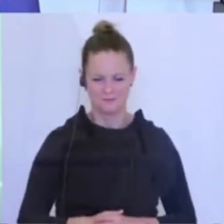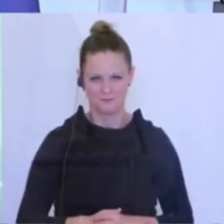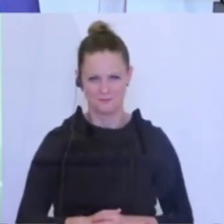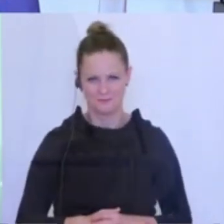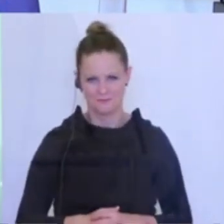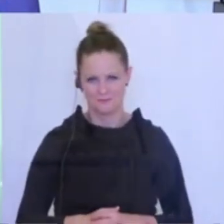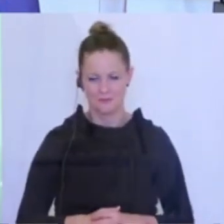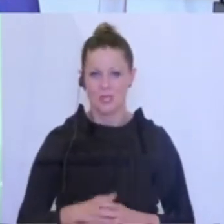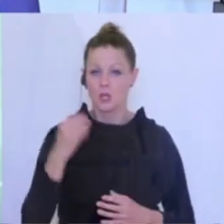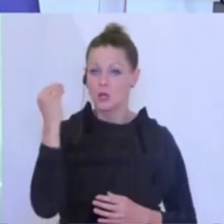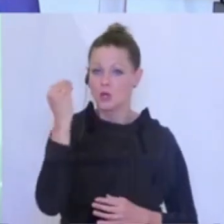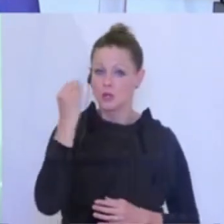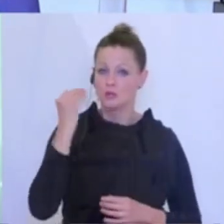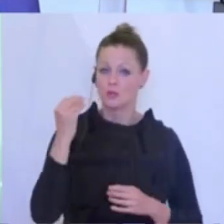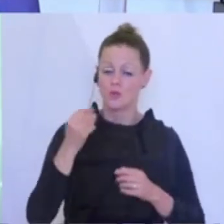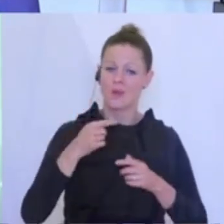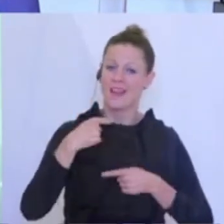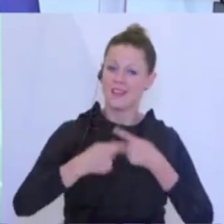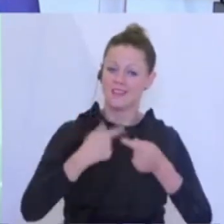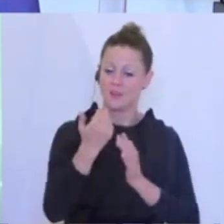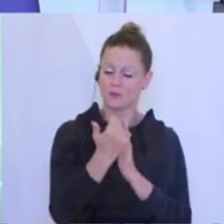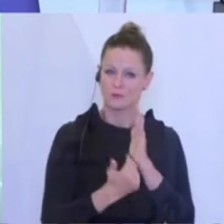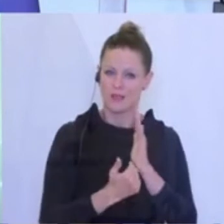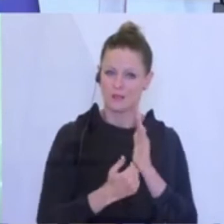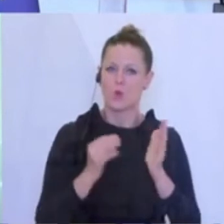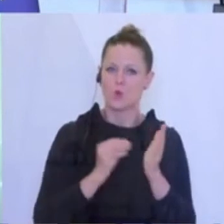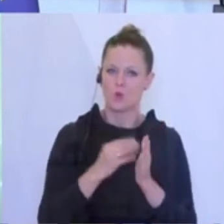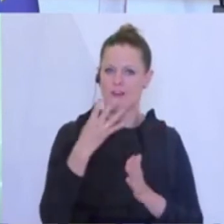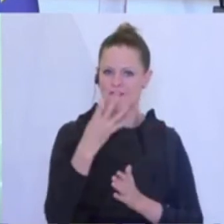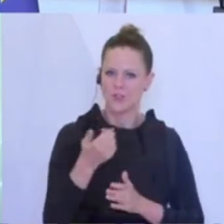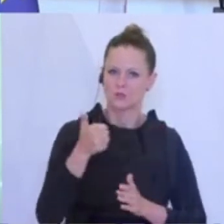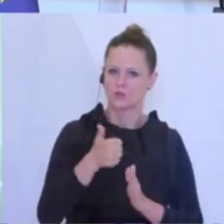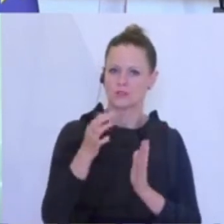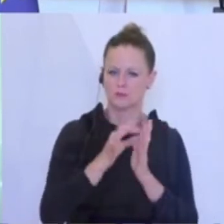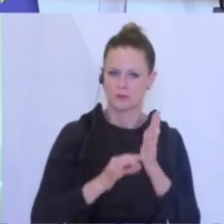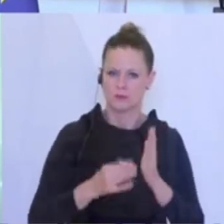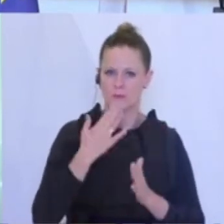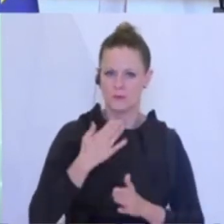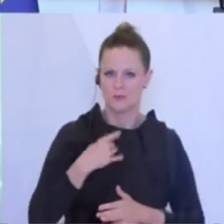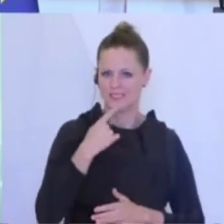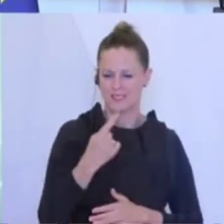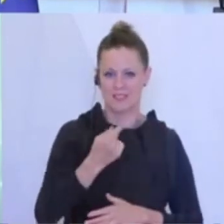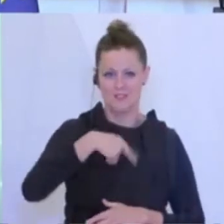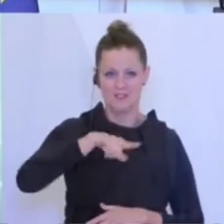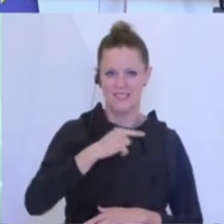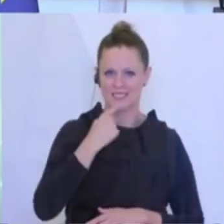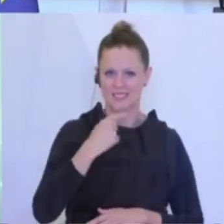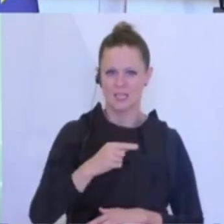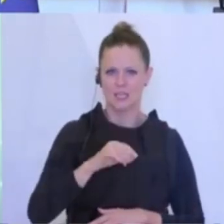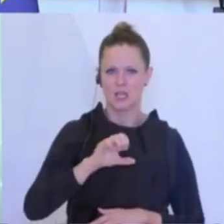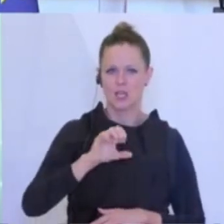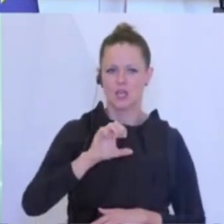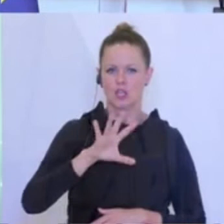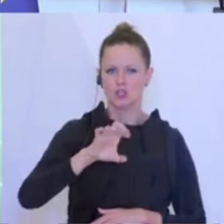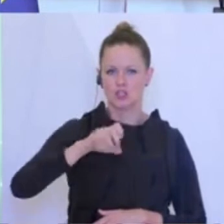Schulentwicklungsplan möchte ich vier Punkte vielleicht nachrechnen. Der SCHEP, so wie wir ihn im Jargon